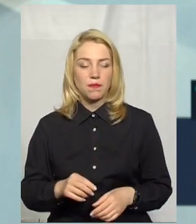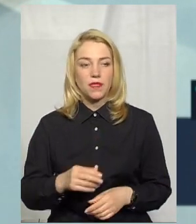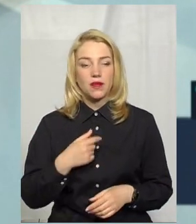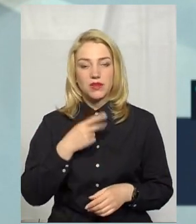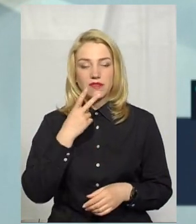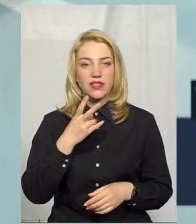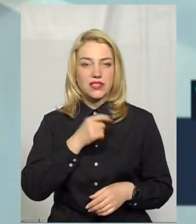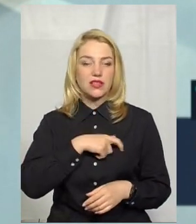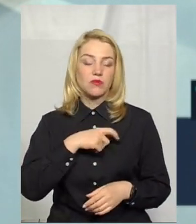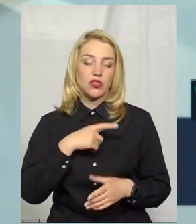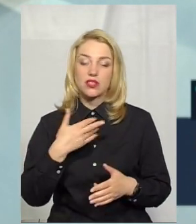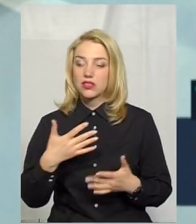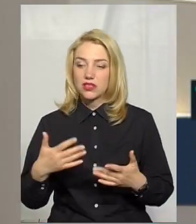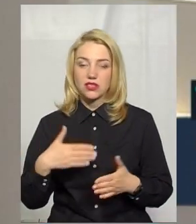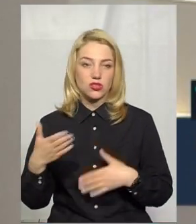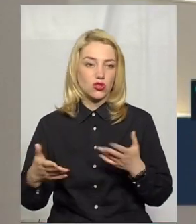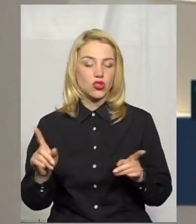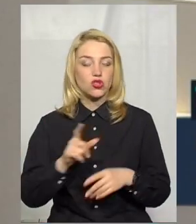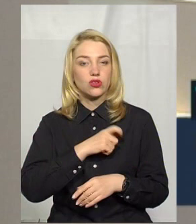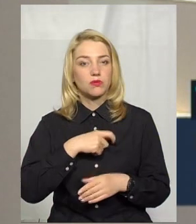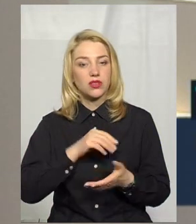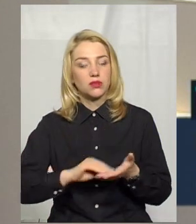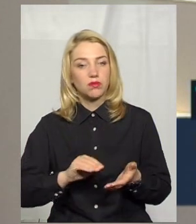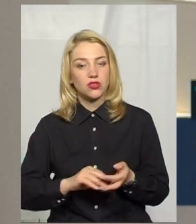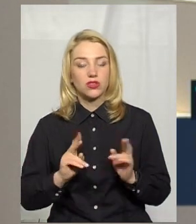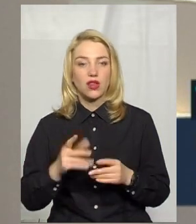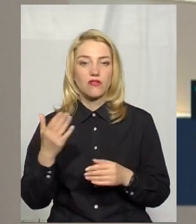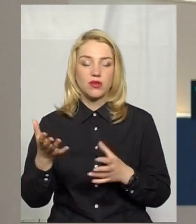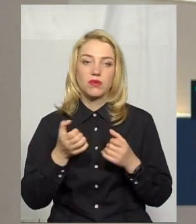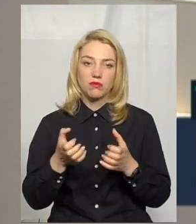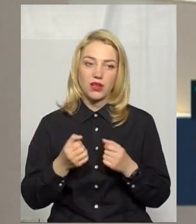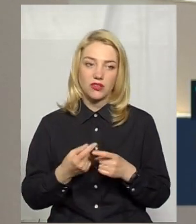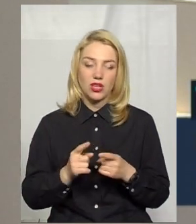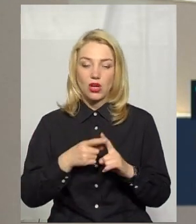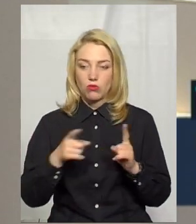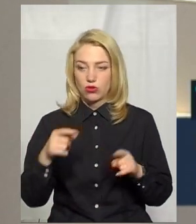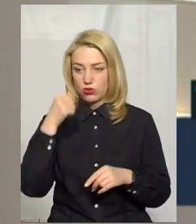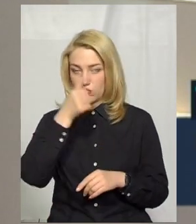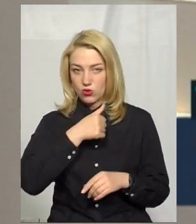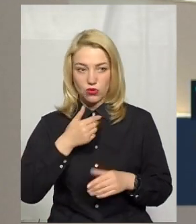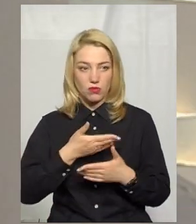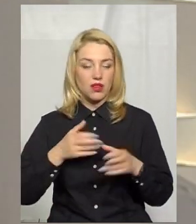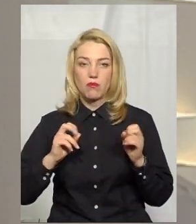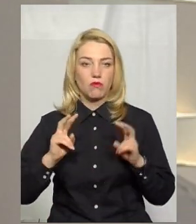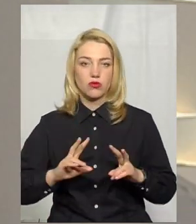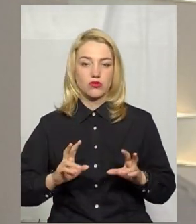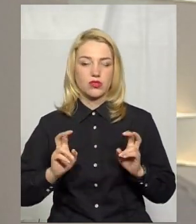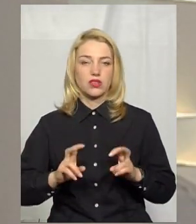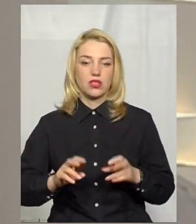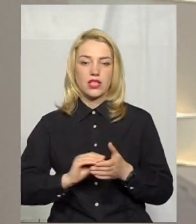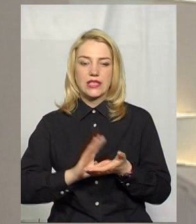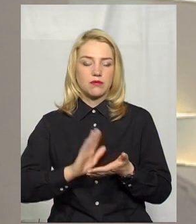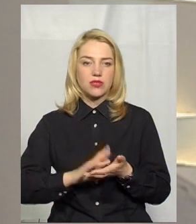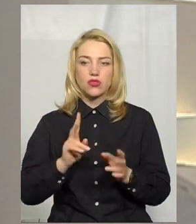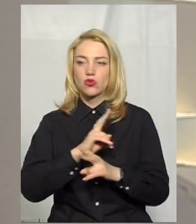дивилися на депутатів з різних сторін Що депутати пишуть Як вони приймають Протягом року ми не просто сиділи там і записували